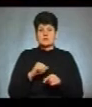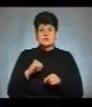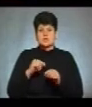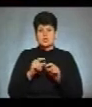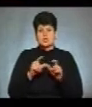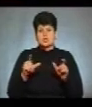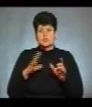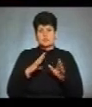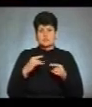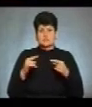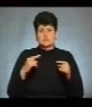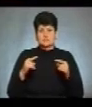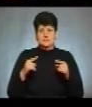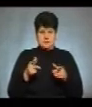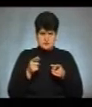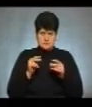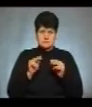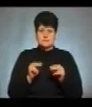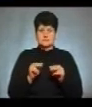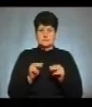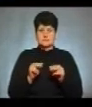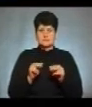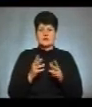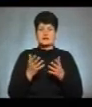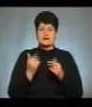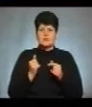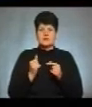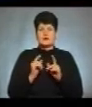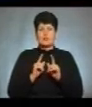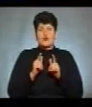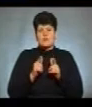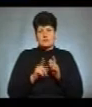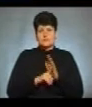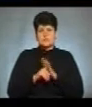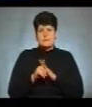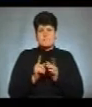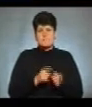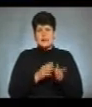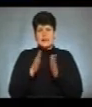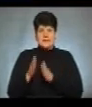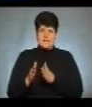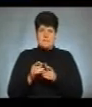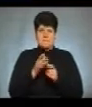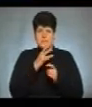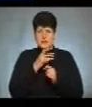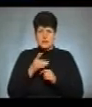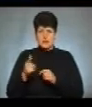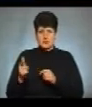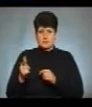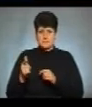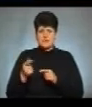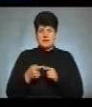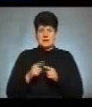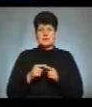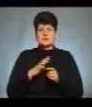бутафорною, а буде справжньою. Приведеться в повагну перехідний період. В момент, коли було відповідано макрівна база і законодію, це